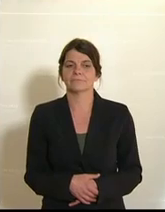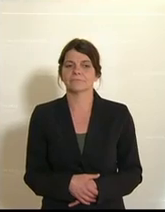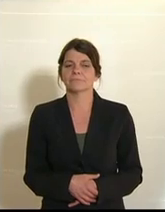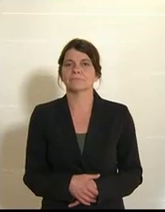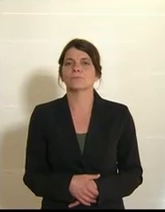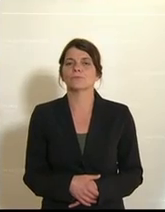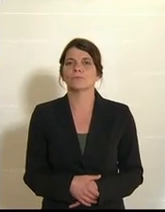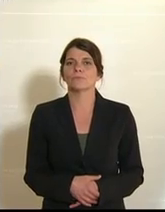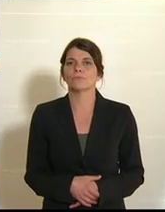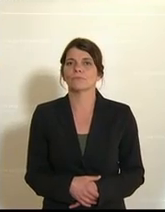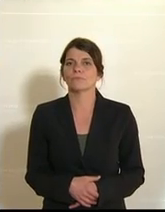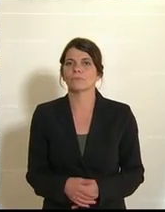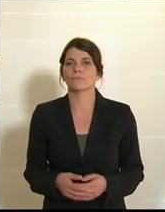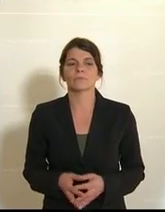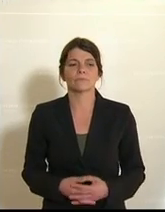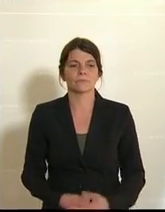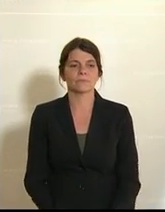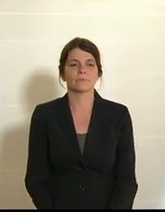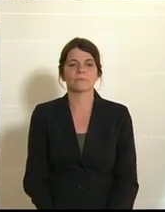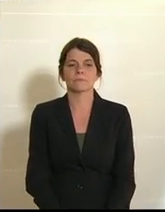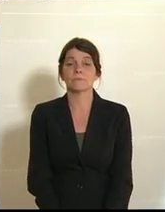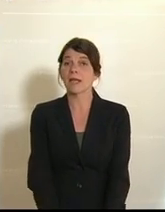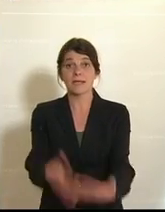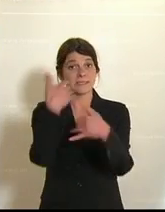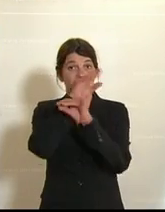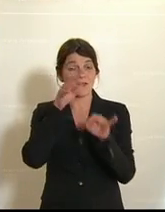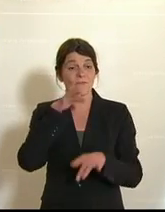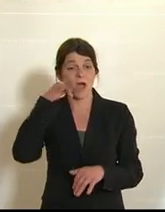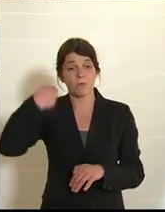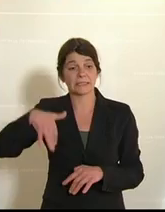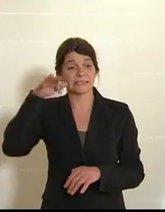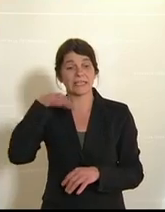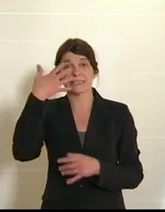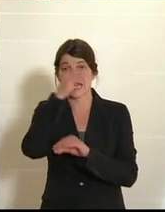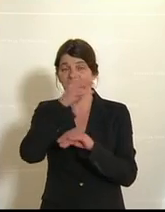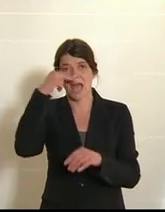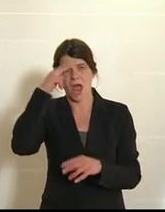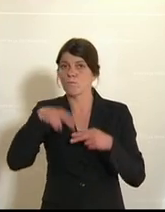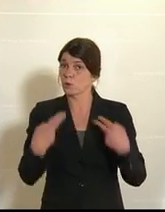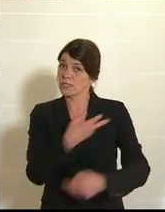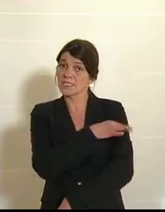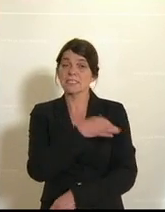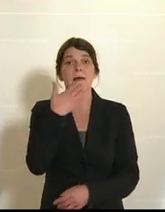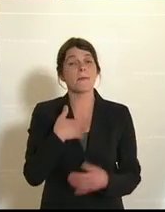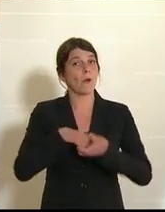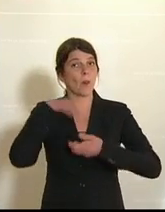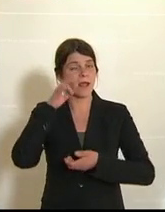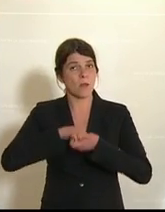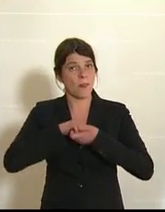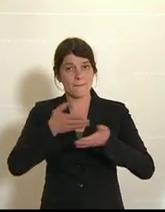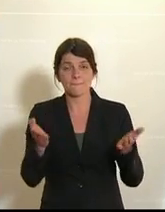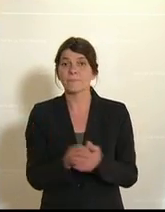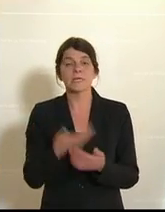Und die nächste Rednerin ist Eva Blimmlinger von den Grünen. Sehr geehrte Frau Präsidentin, sehr geehrter Herr Bundeskanzler, liebe Kolleginnen und Kollegen,